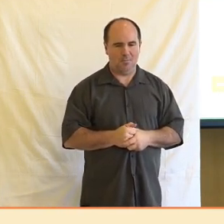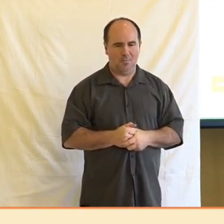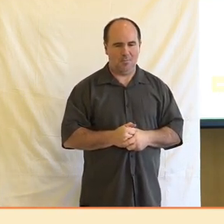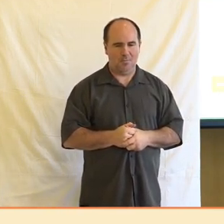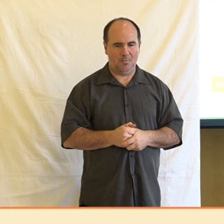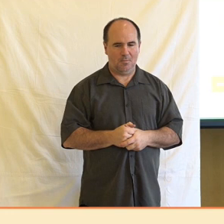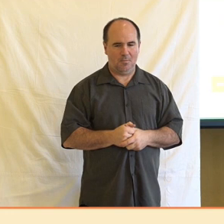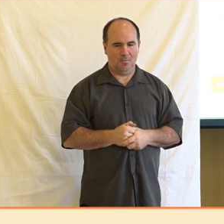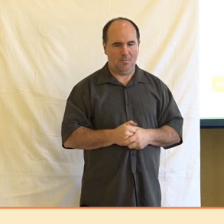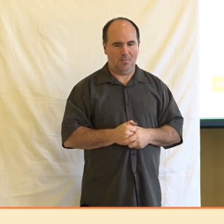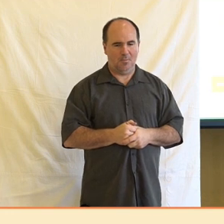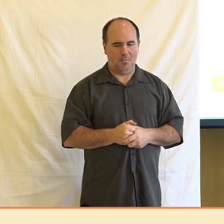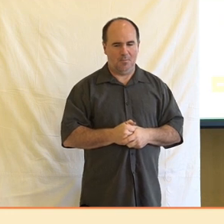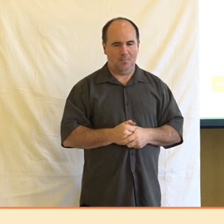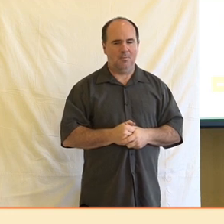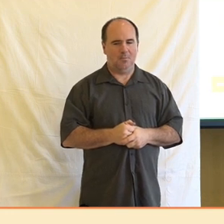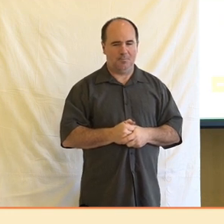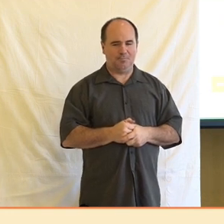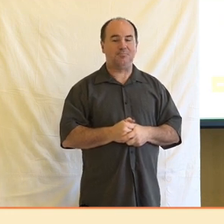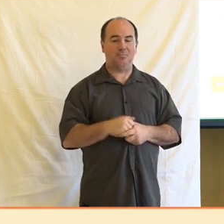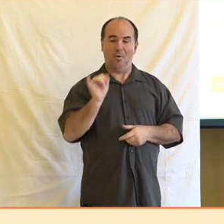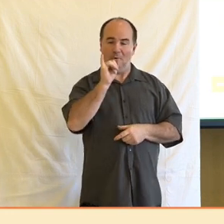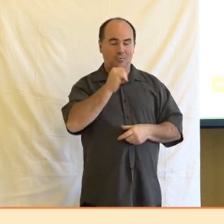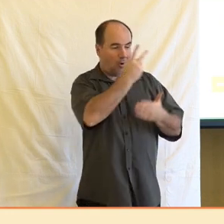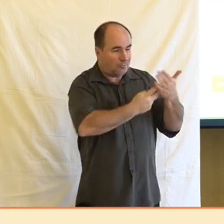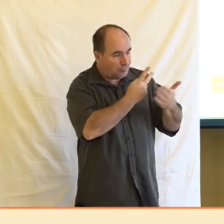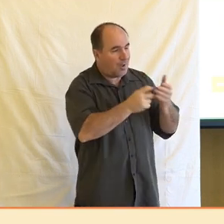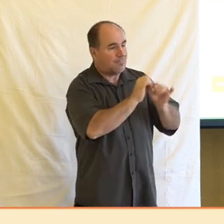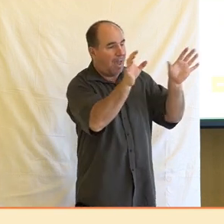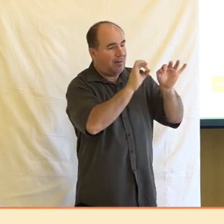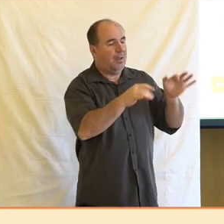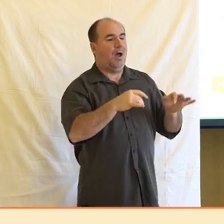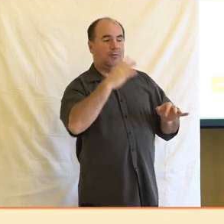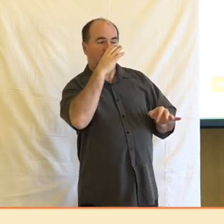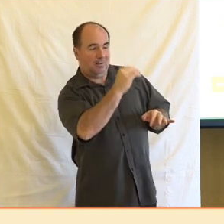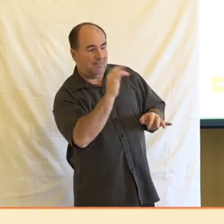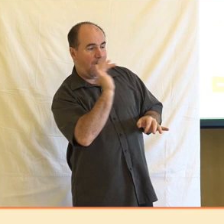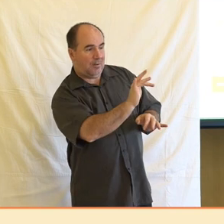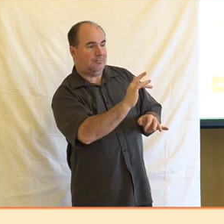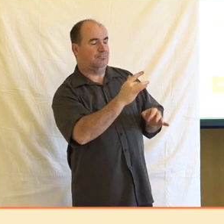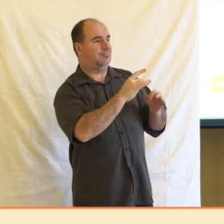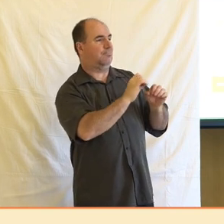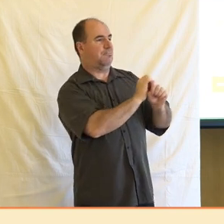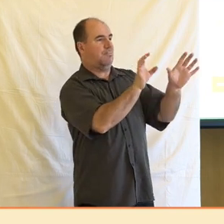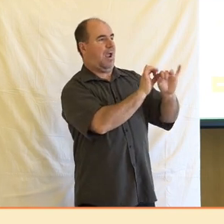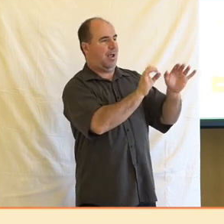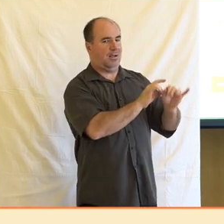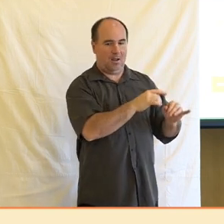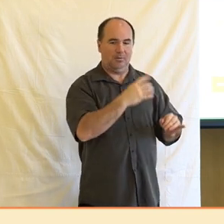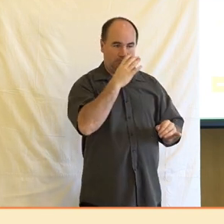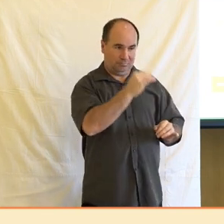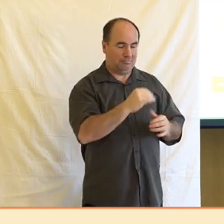Co se týče konzumentů médií, respektive toho, jak je vnímají samotní